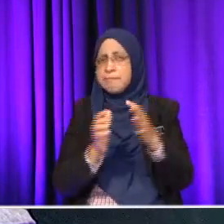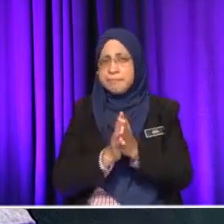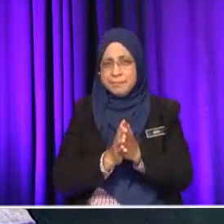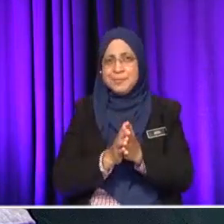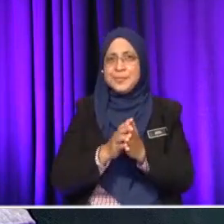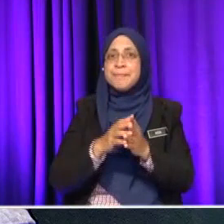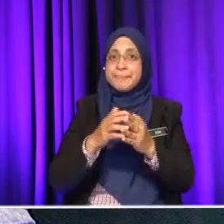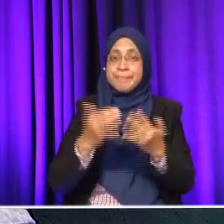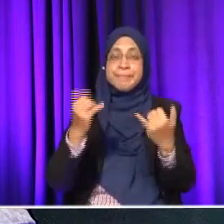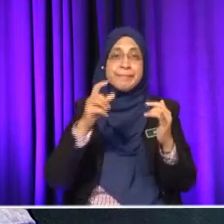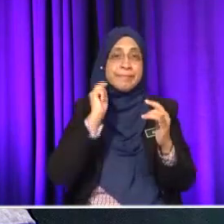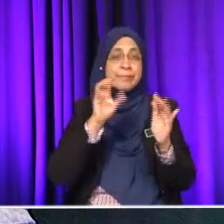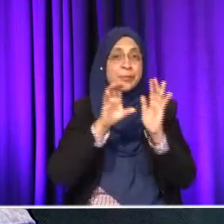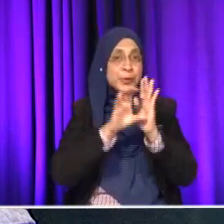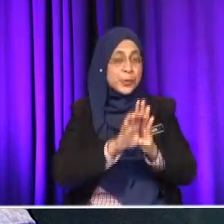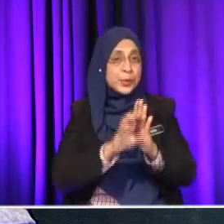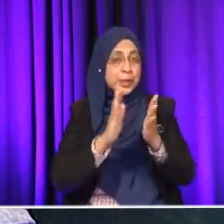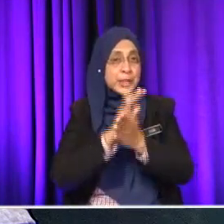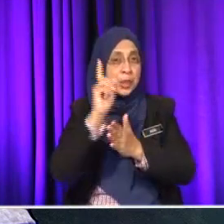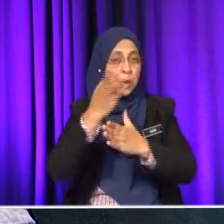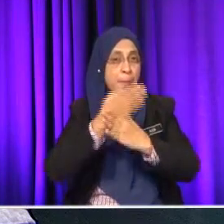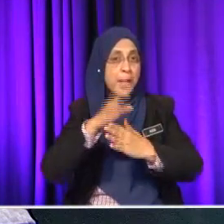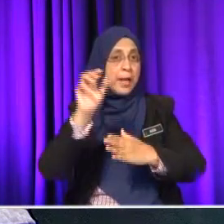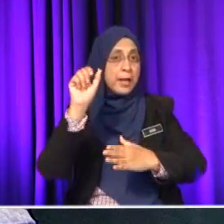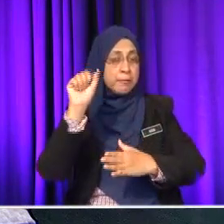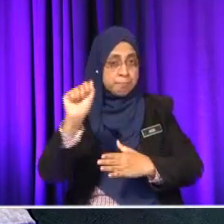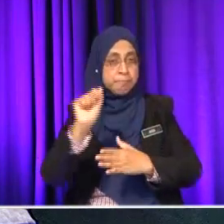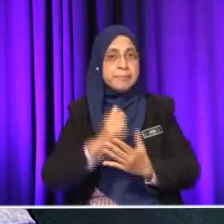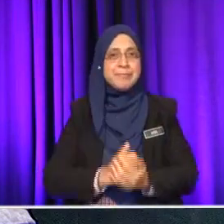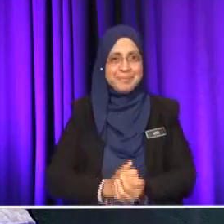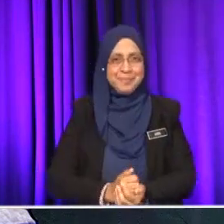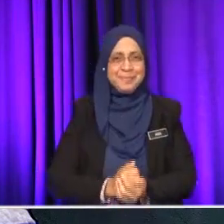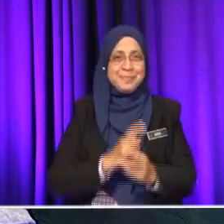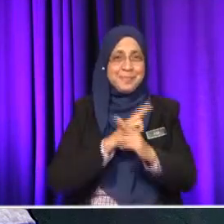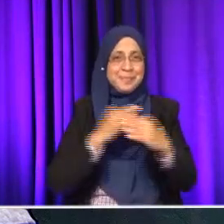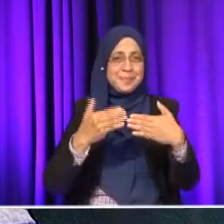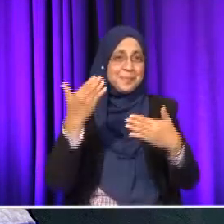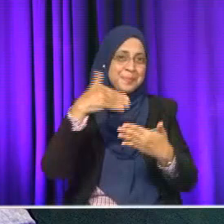ini. Ya, betul. Baik. Sekejap lagi, kita akan sambung. Murid-murid terus bersama dengan kami di Didik TV KPM.